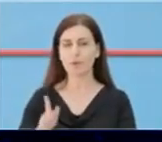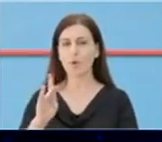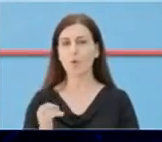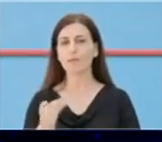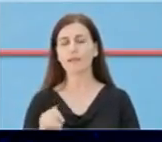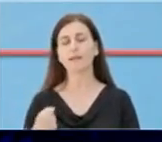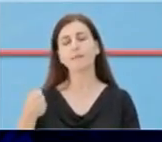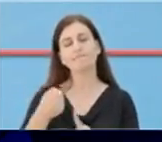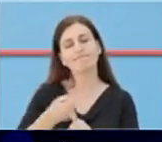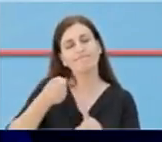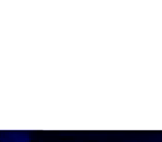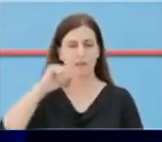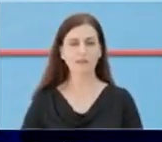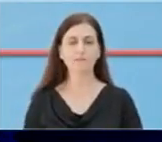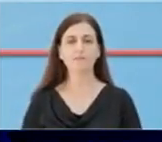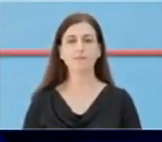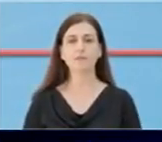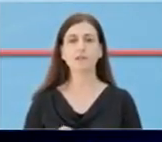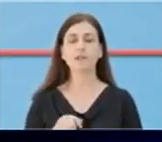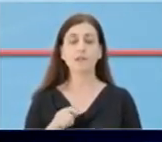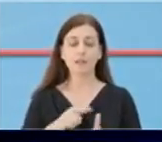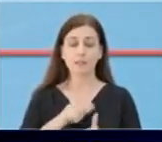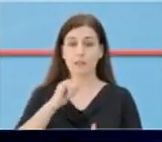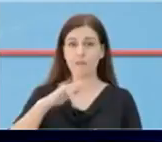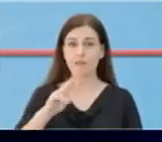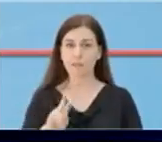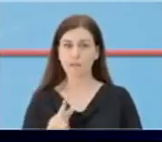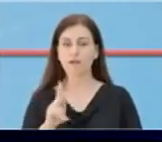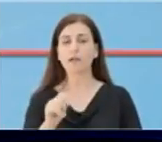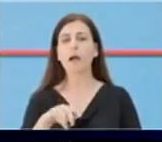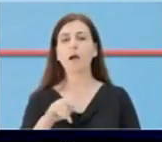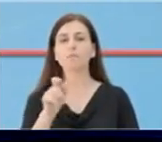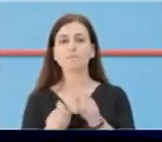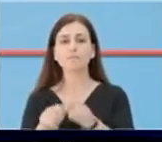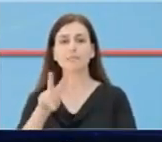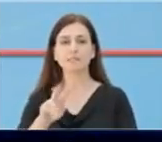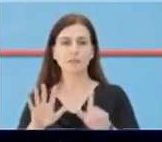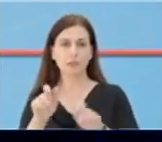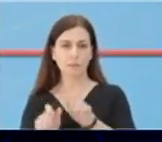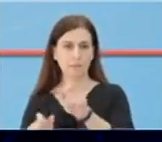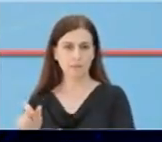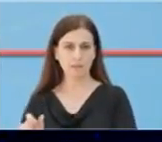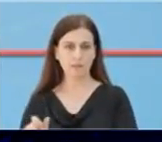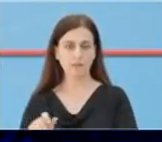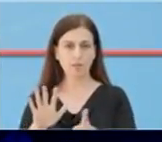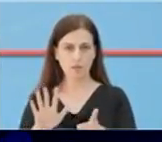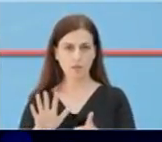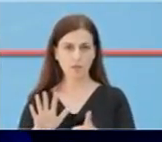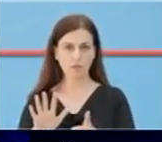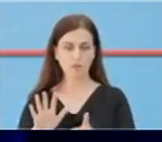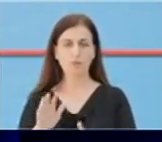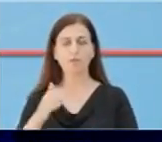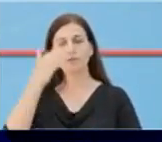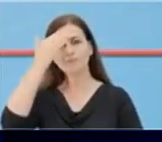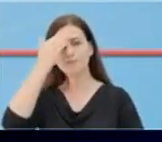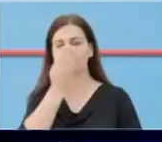maksimale nga personelisht shëndetsor. Në spitalin infektiv aktualisht janë të shtruar 27 pacient, 6 pre cilve janë